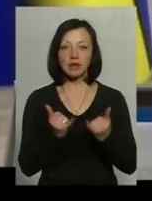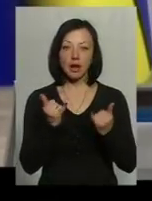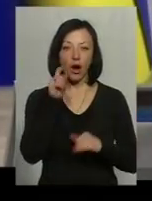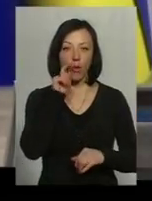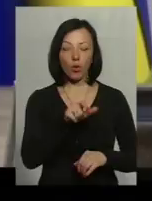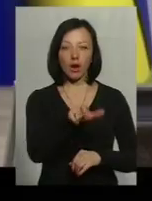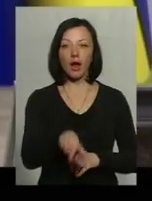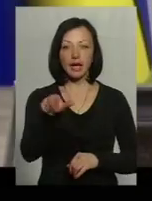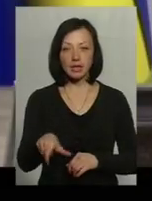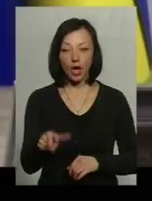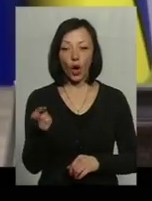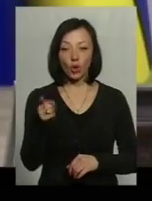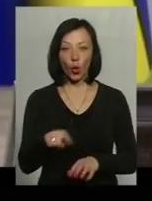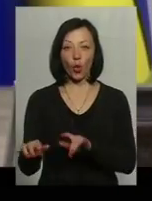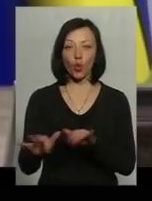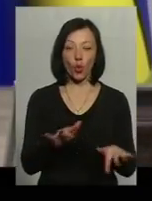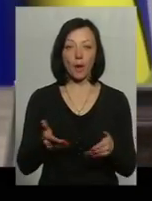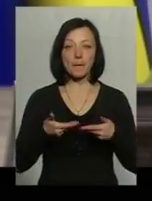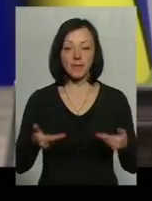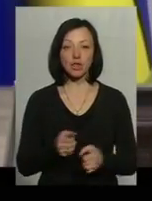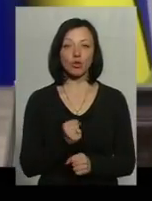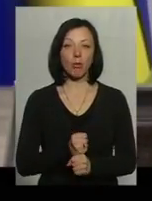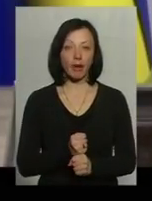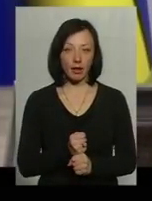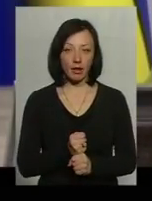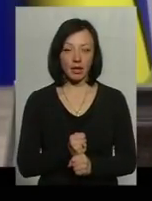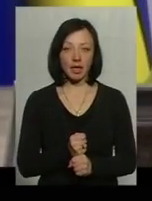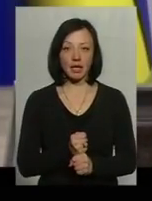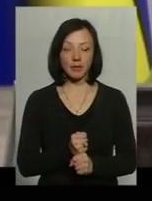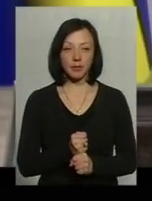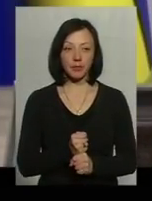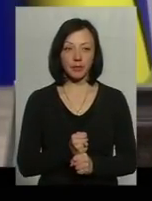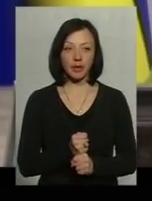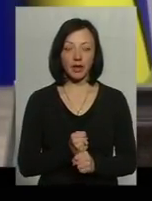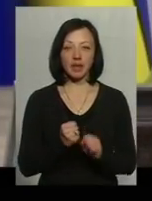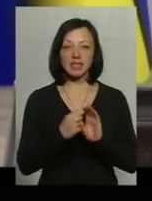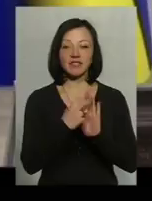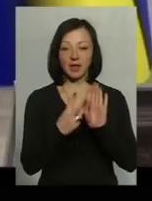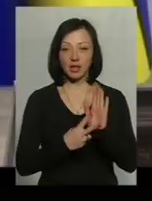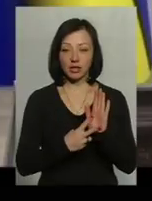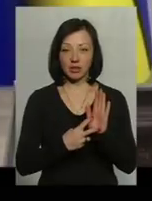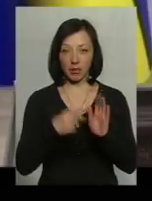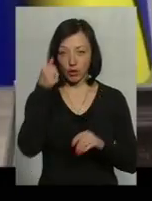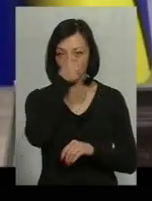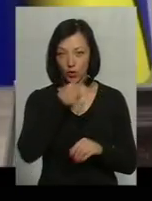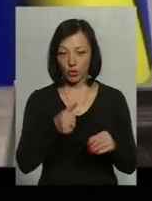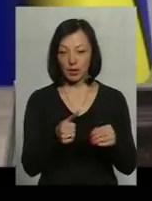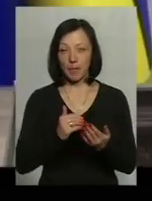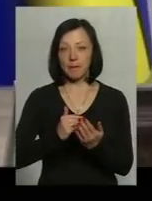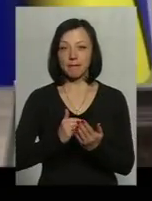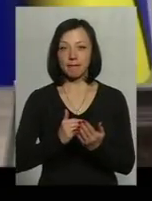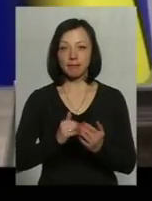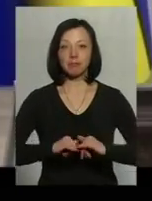І той крок, який ми зробили з 2017 року і підвищили